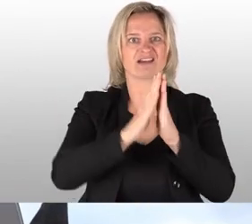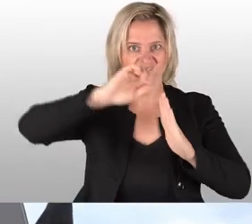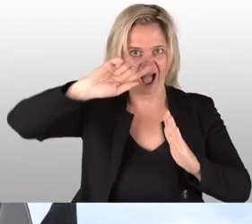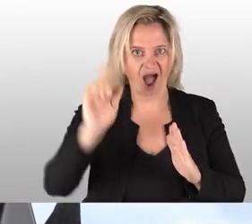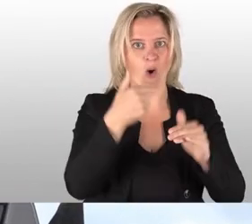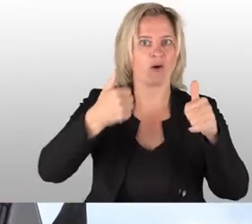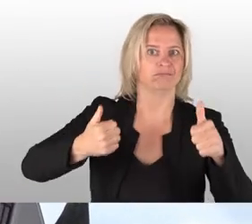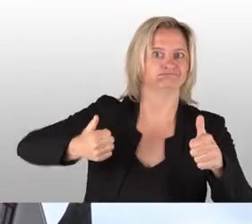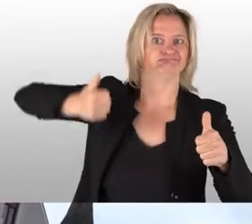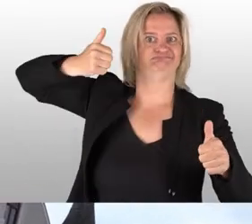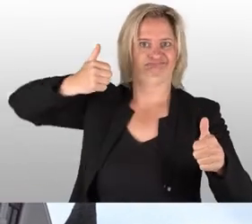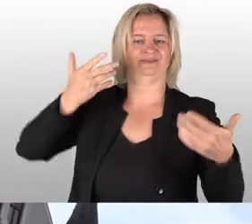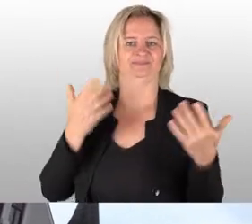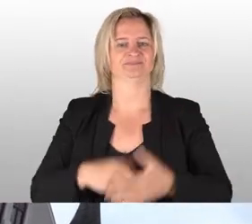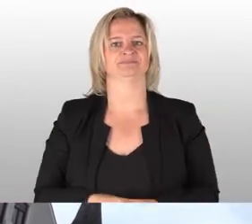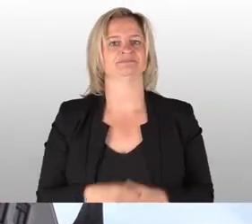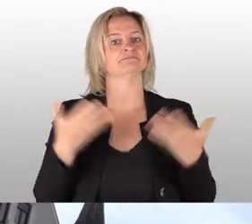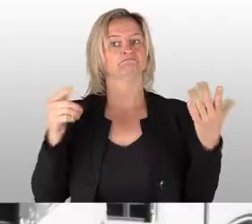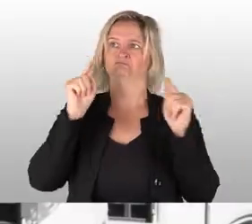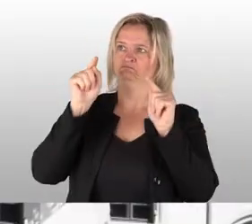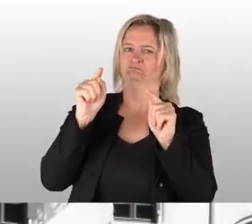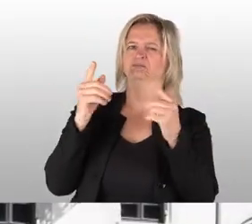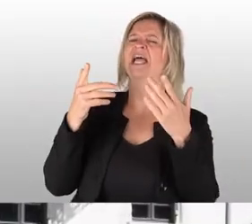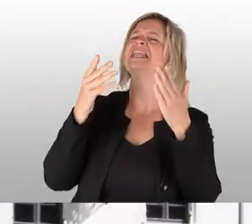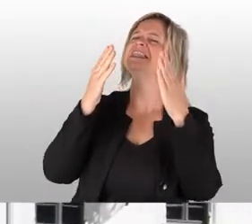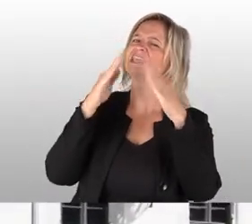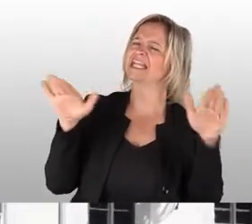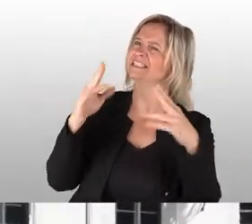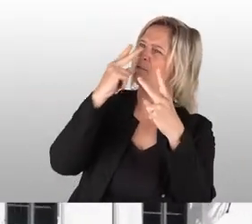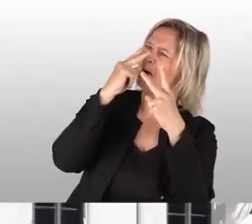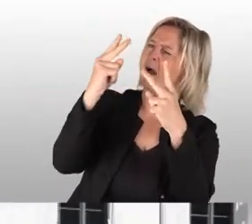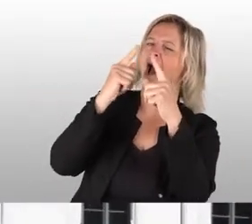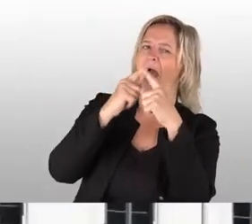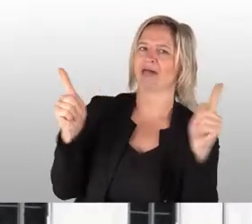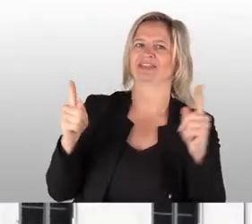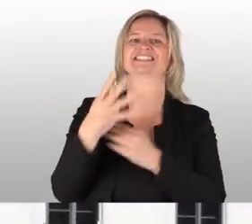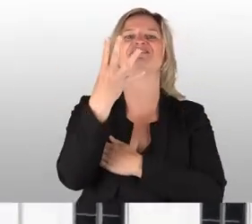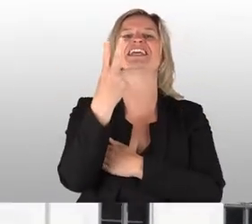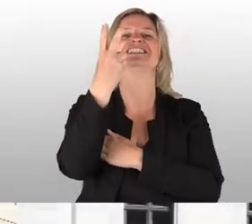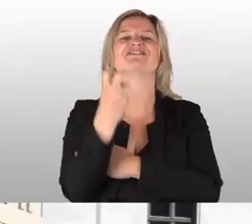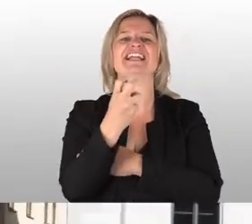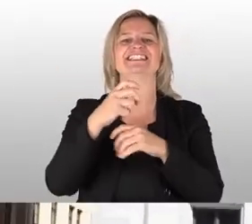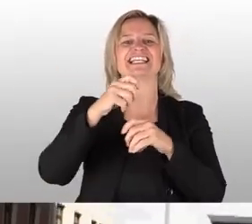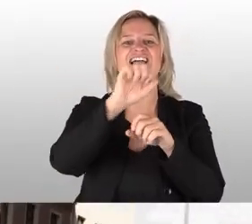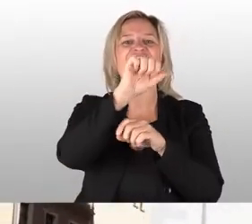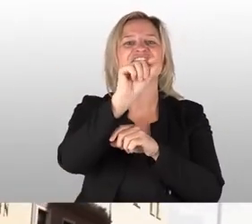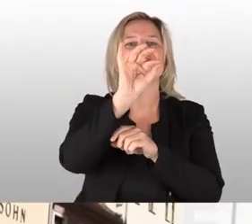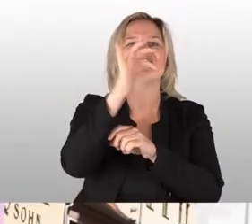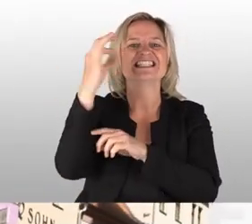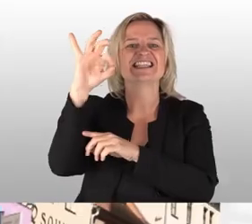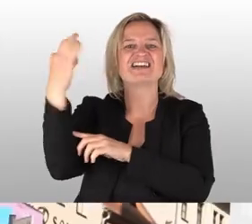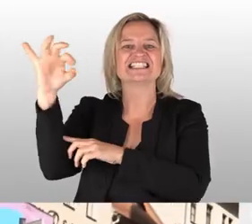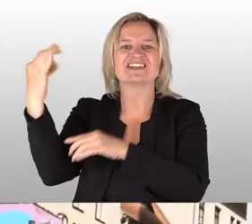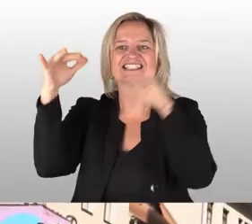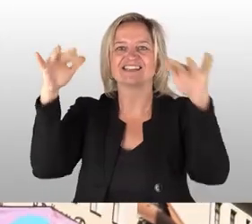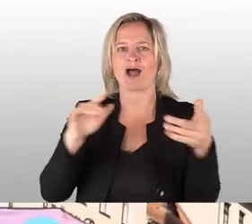Frauenkirche. Das Rathaus jetzt so, wie wir es kennen. Im Dezember sieht es immer ein bisschen anders aus. 24 Fenster in der Fassade. Dann